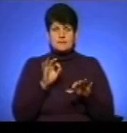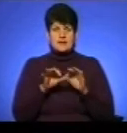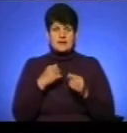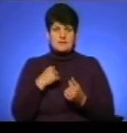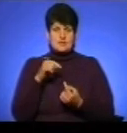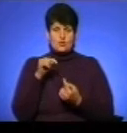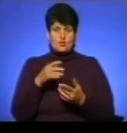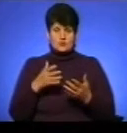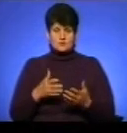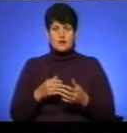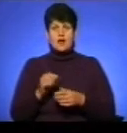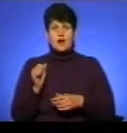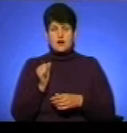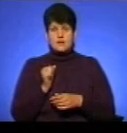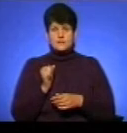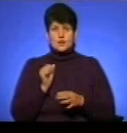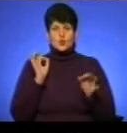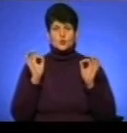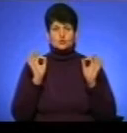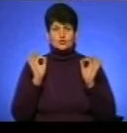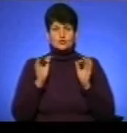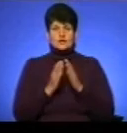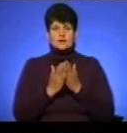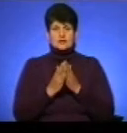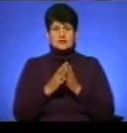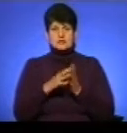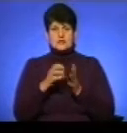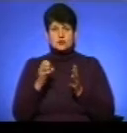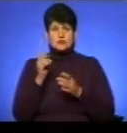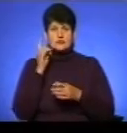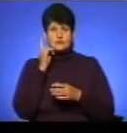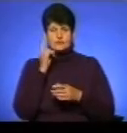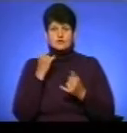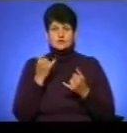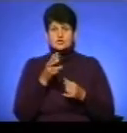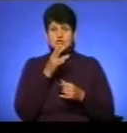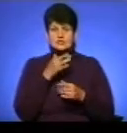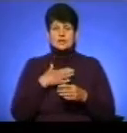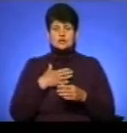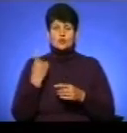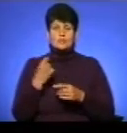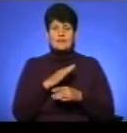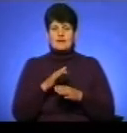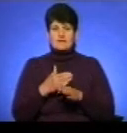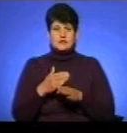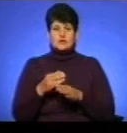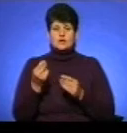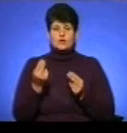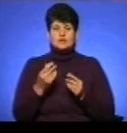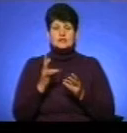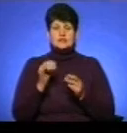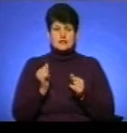підходить, а озвучувані книги скачую на телефон». «На даний час на нашу область не виділялися кошти на